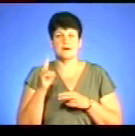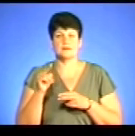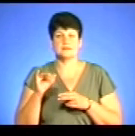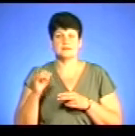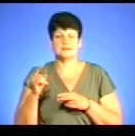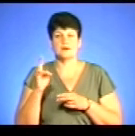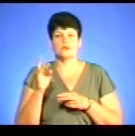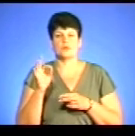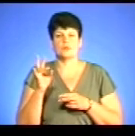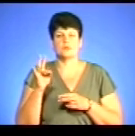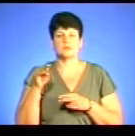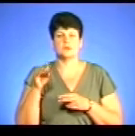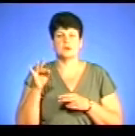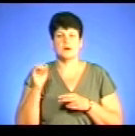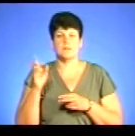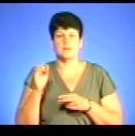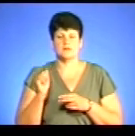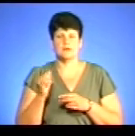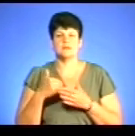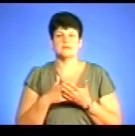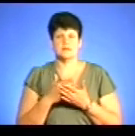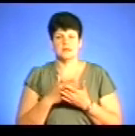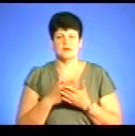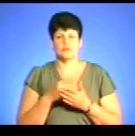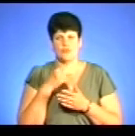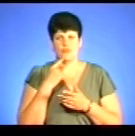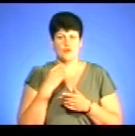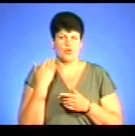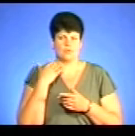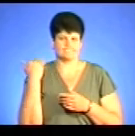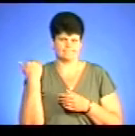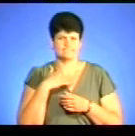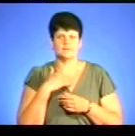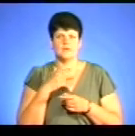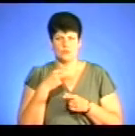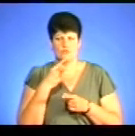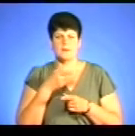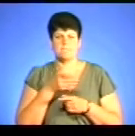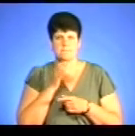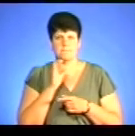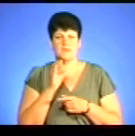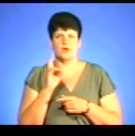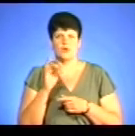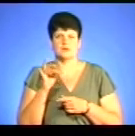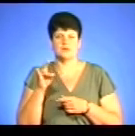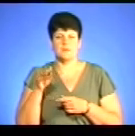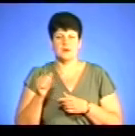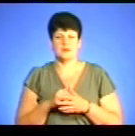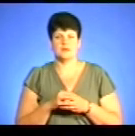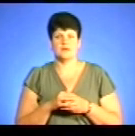Але за якість, каже продавець, дає голову на відсіч, бо й сам запевняє,'є цей контрабандний продукт.